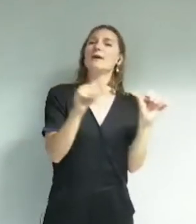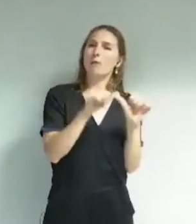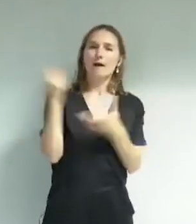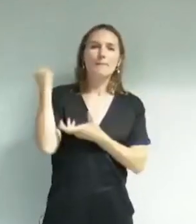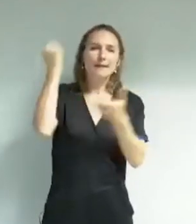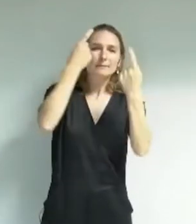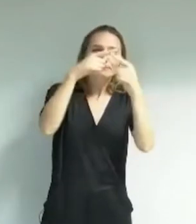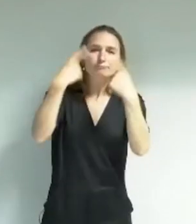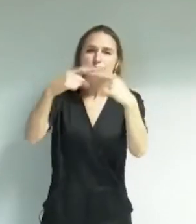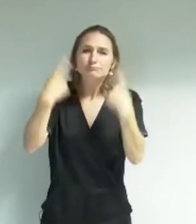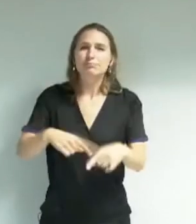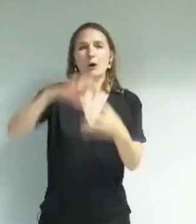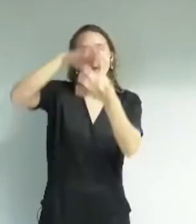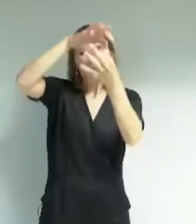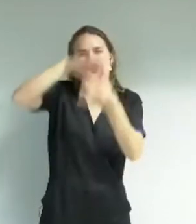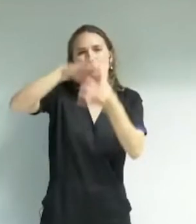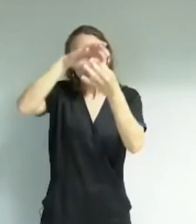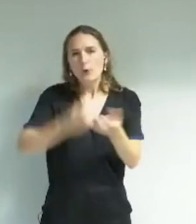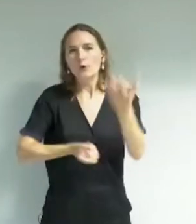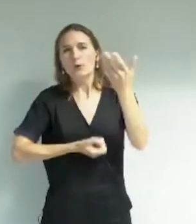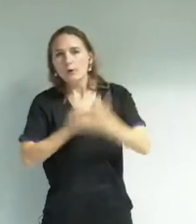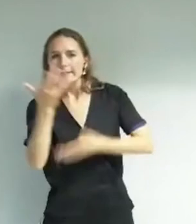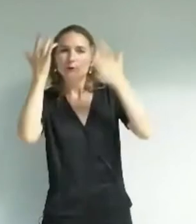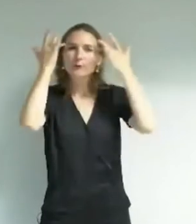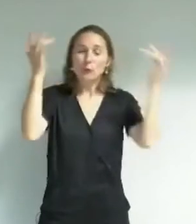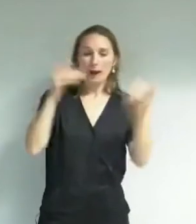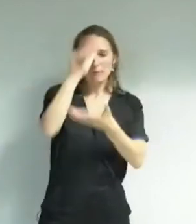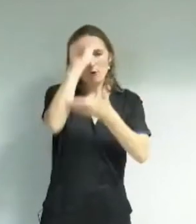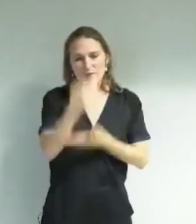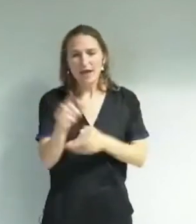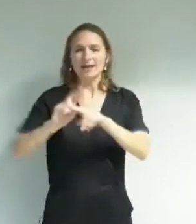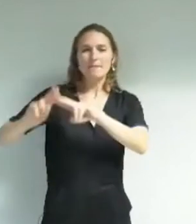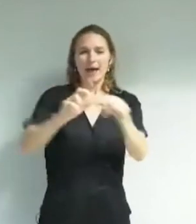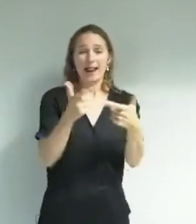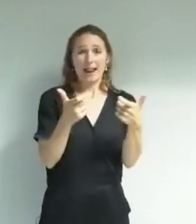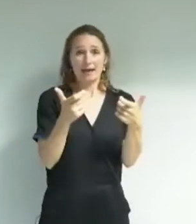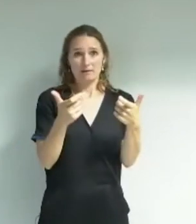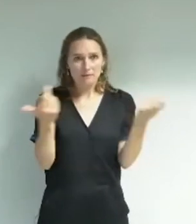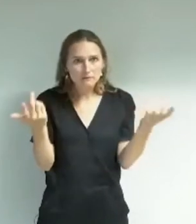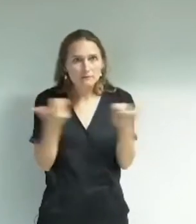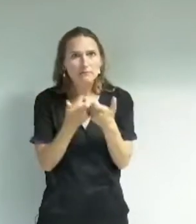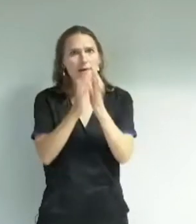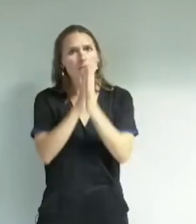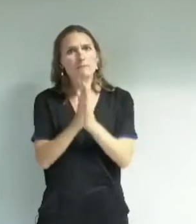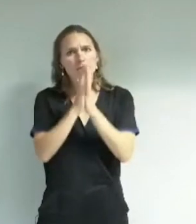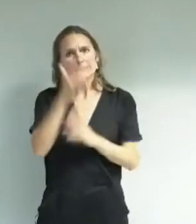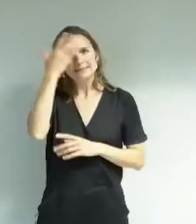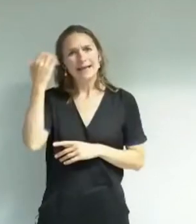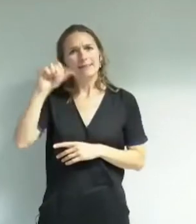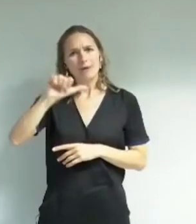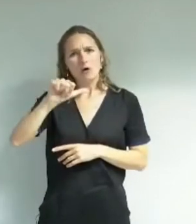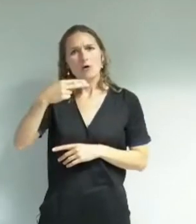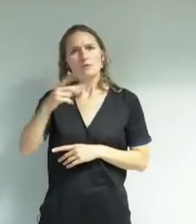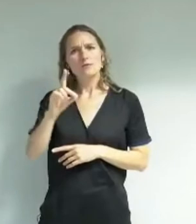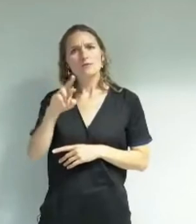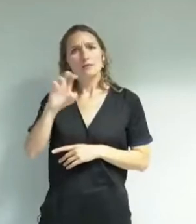la Collégiale Saint-André. Vous voulez la voir, la Collégiale Saint-André ? Moi, j'adore présenter la réalité. La Collégiale Saint-André qui a 800 ans, elle va